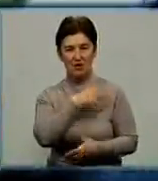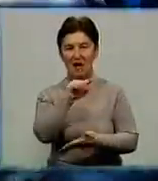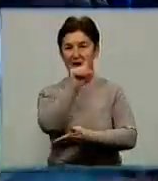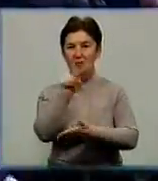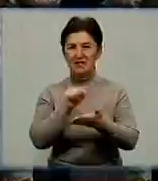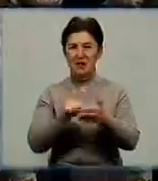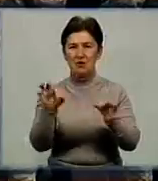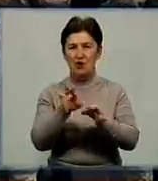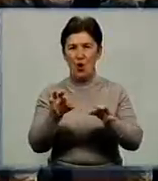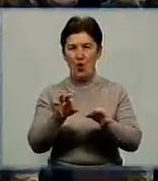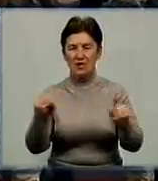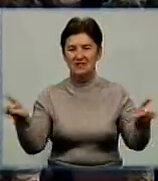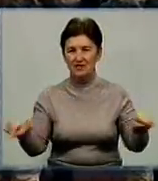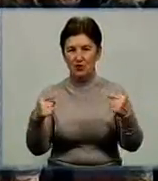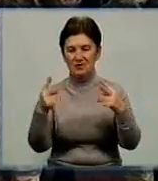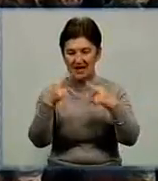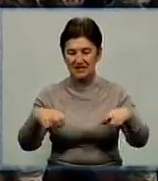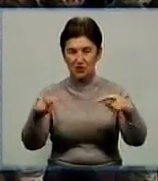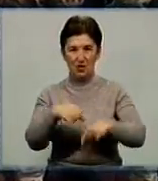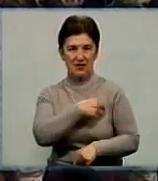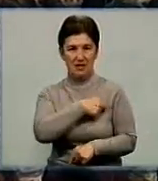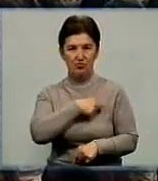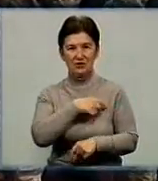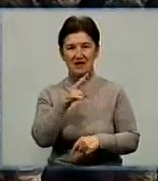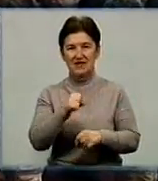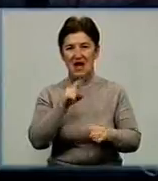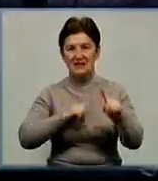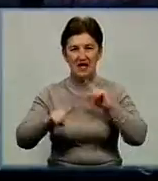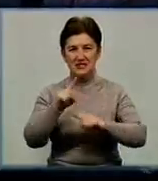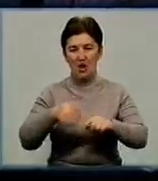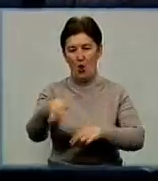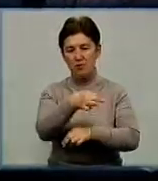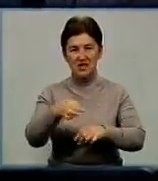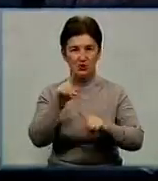створення власної відзнаки депутати розглядатимуть в кінці березня на сесії обласної ради.